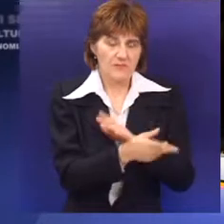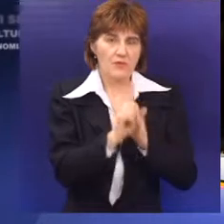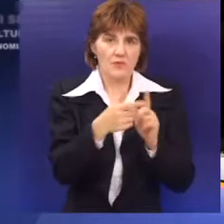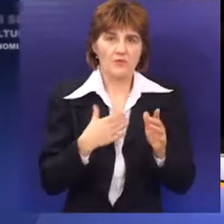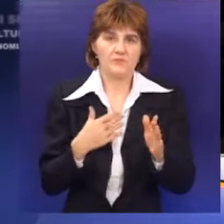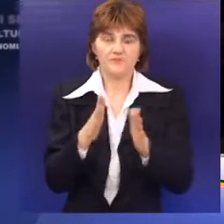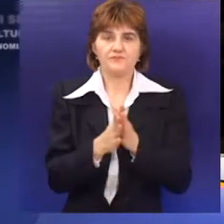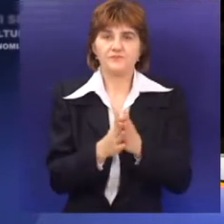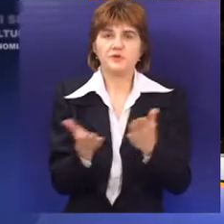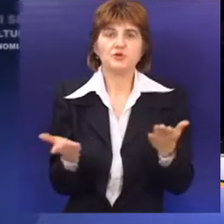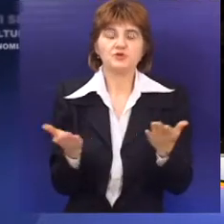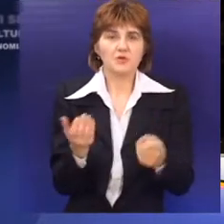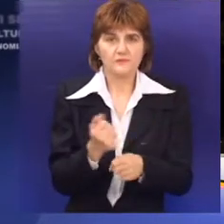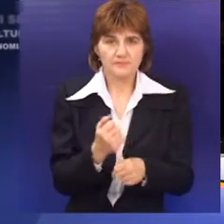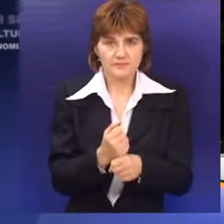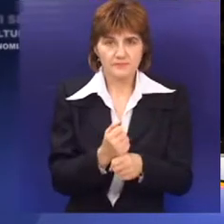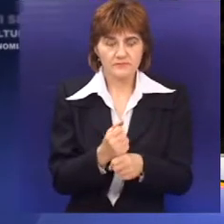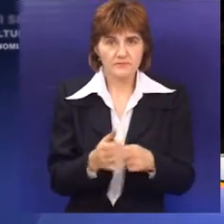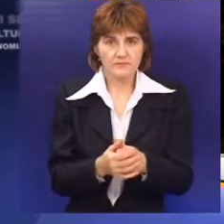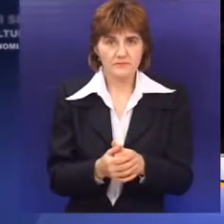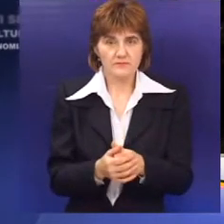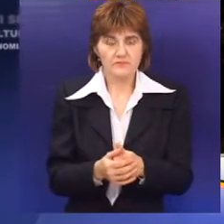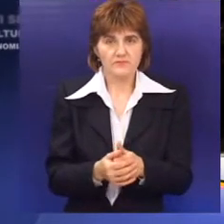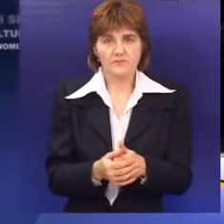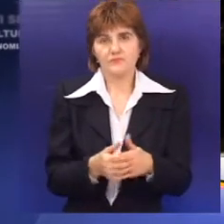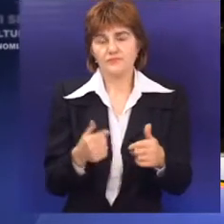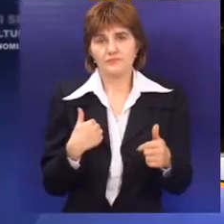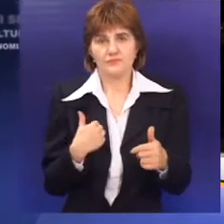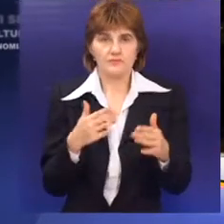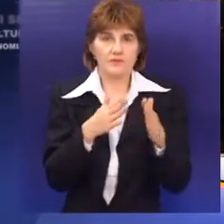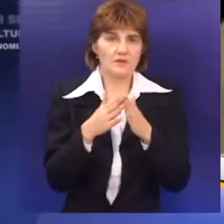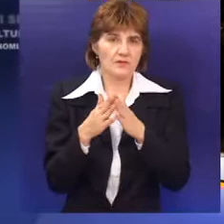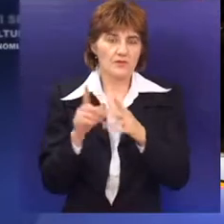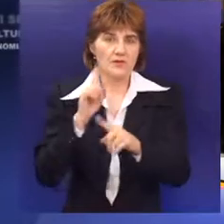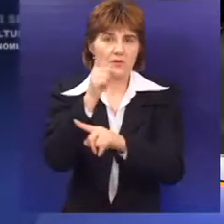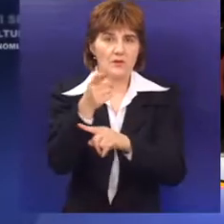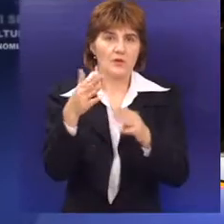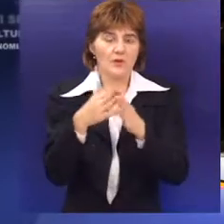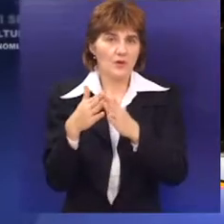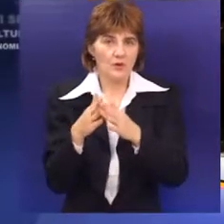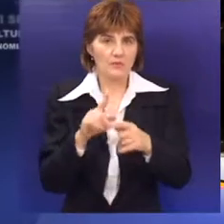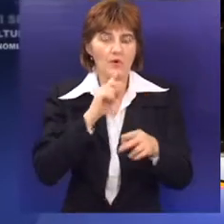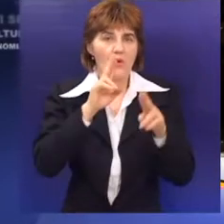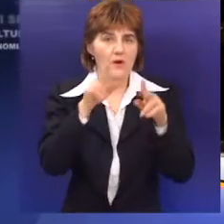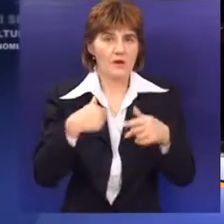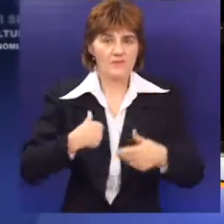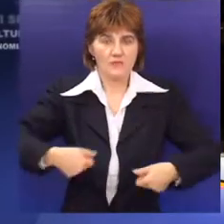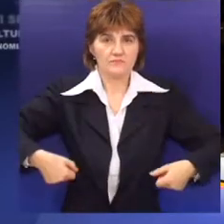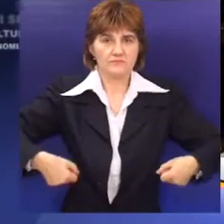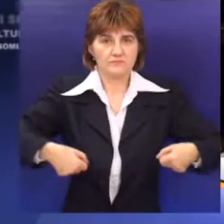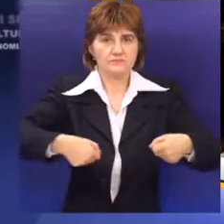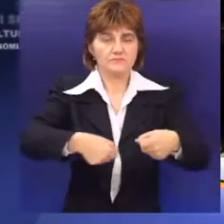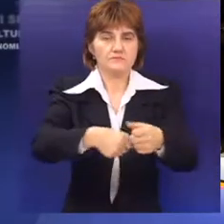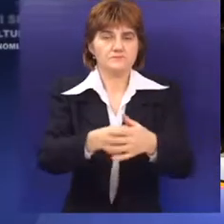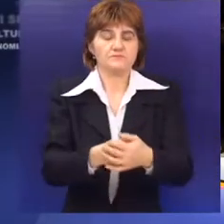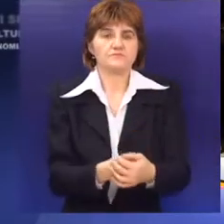van funkcije. A šta ste radili onda? Onda smo se standevali, tako jedna kuća ima vodu koja ima i onda smo od